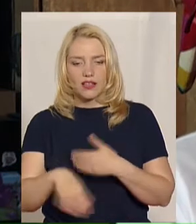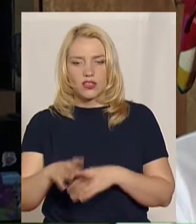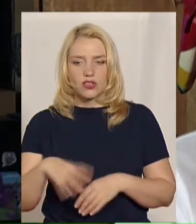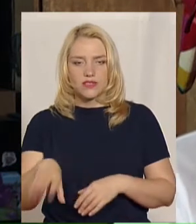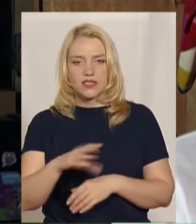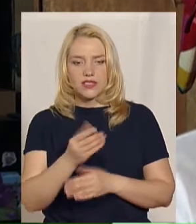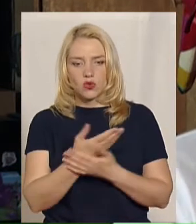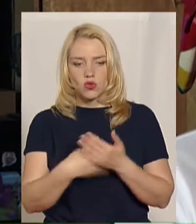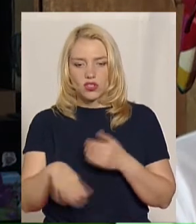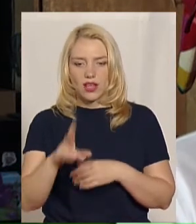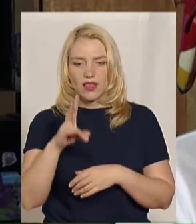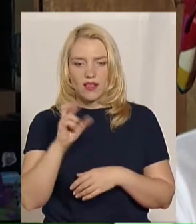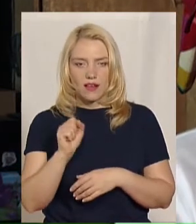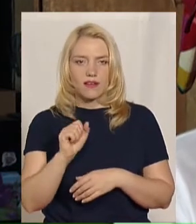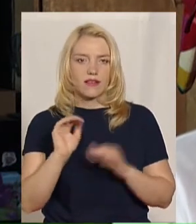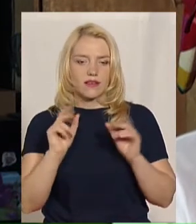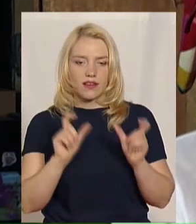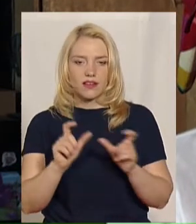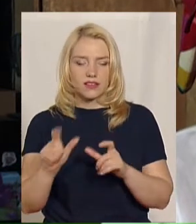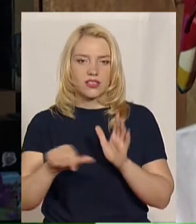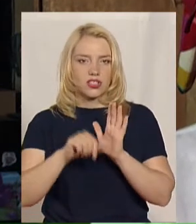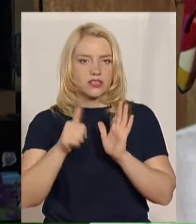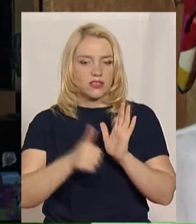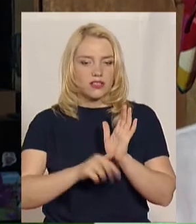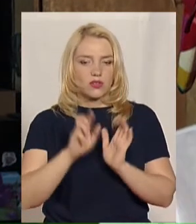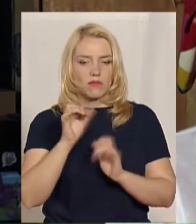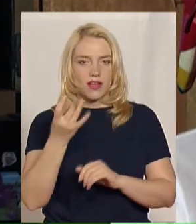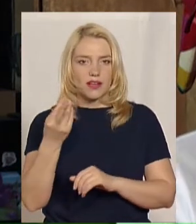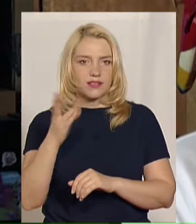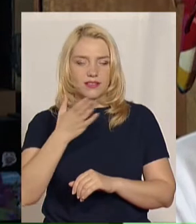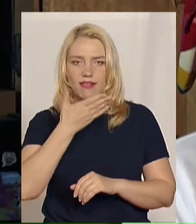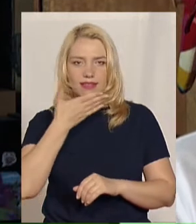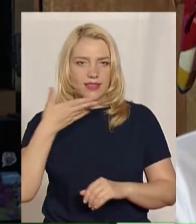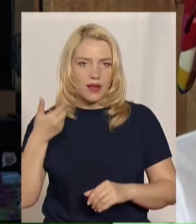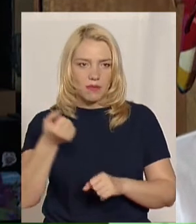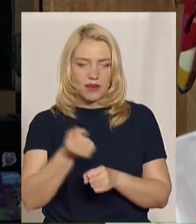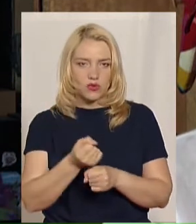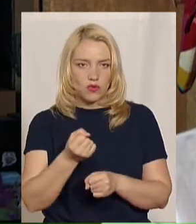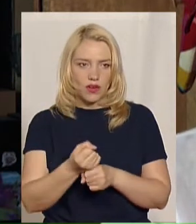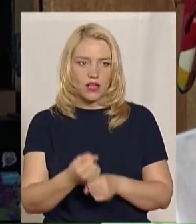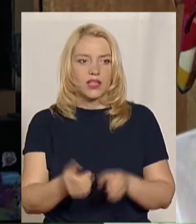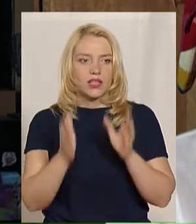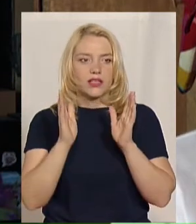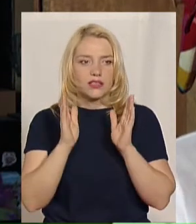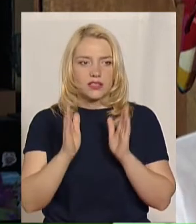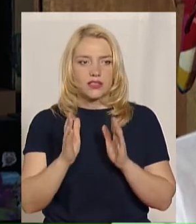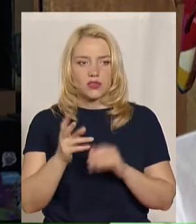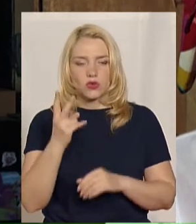з 16 березня ми не працювали. І ось тільки 2 липня ми